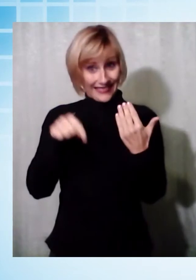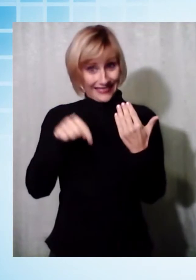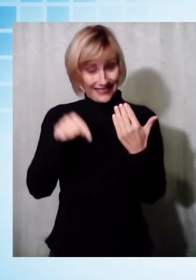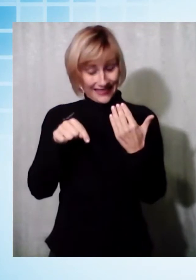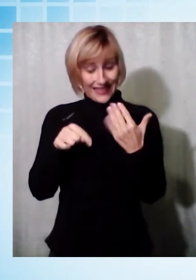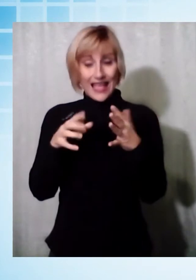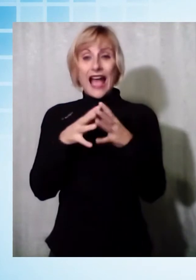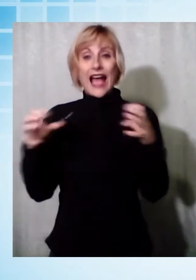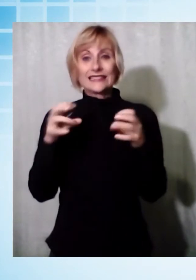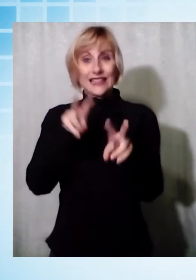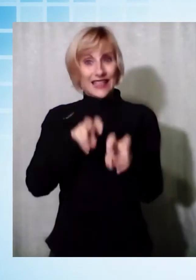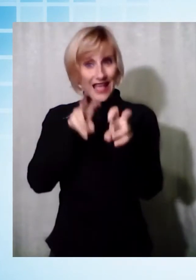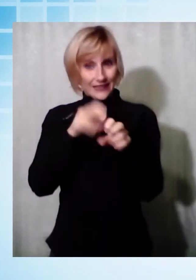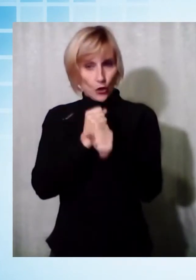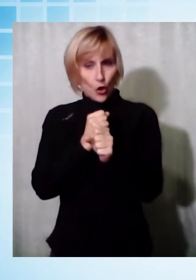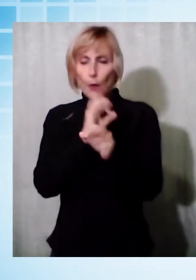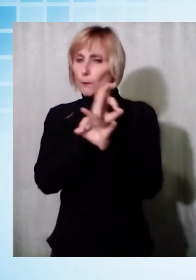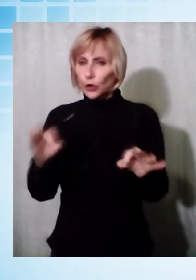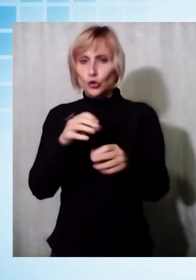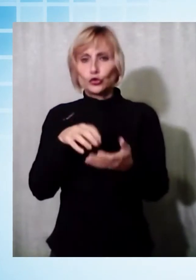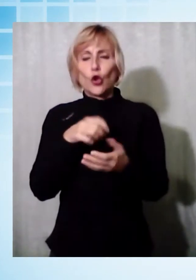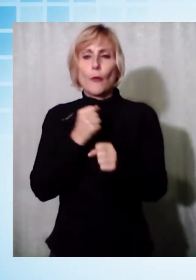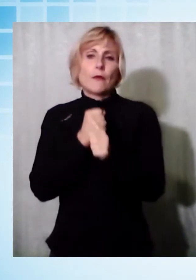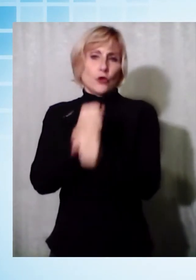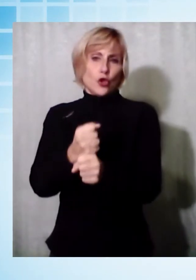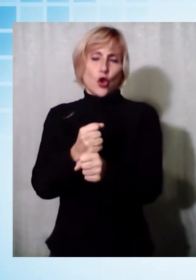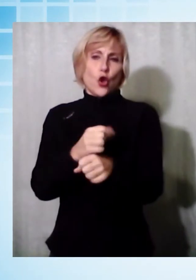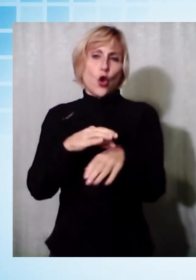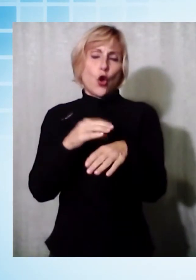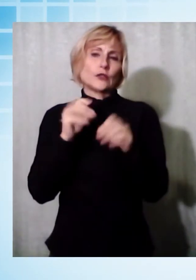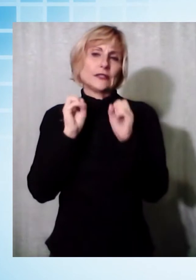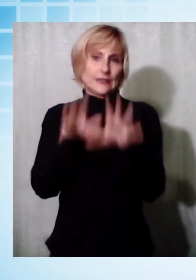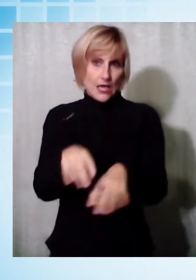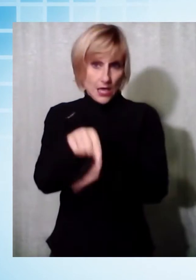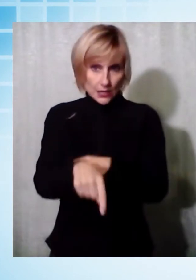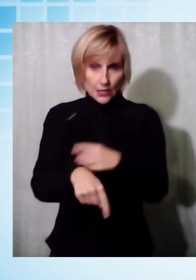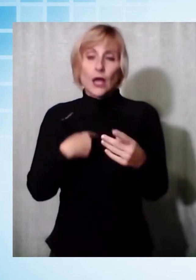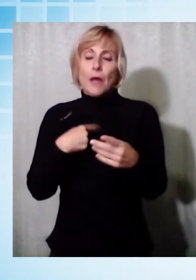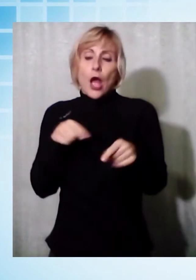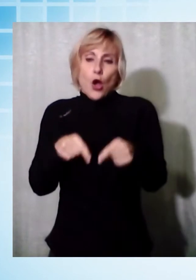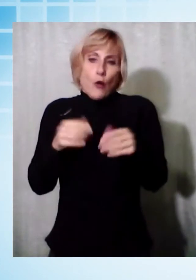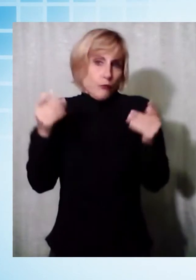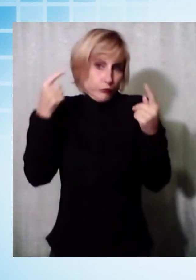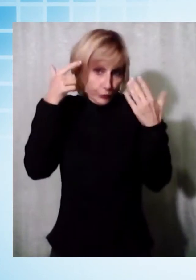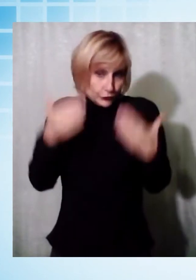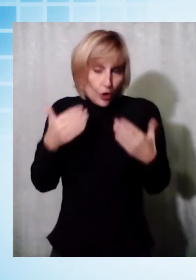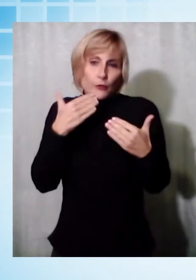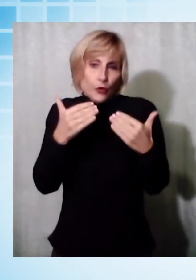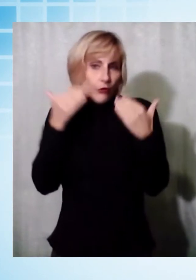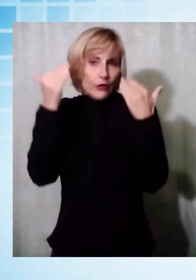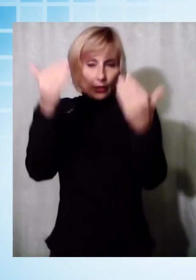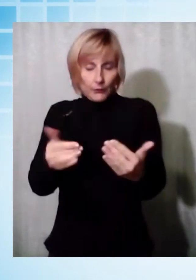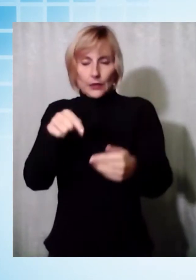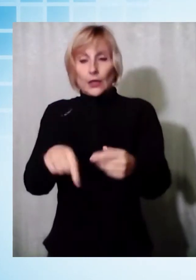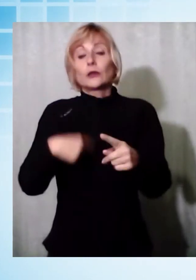che però è stata rimandata proprio per il fatto che il cancello danneggiato dal tentativo di spaccata non si è potuto aprire. Sul posto sono intervenuti